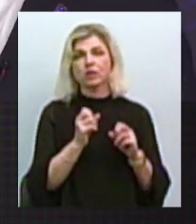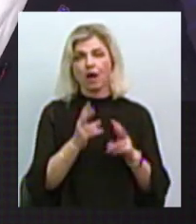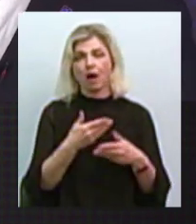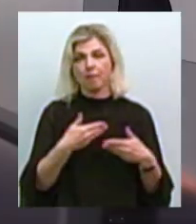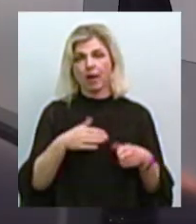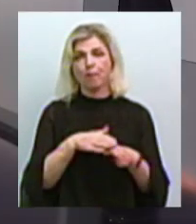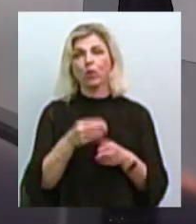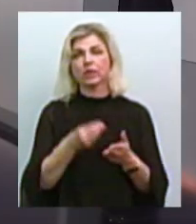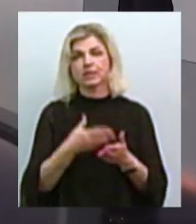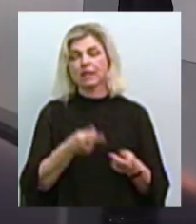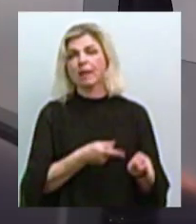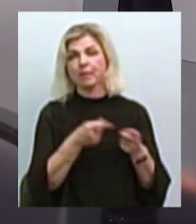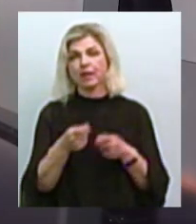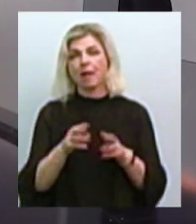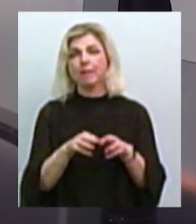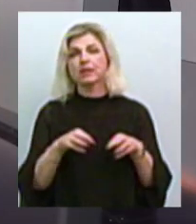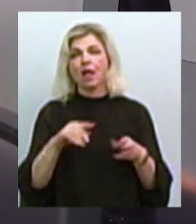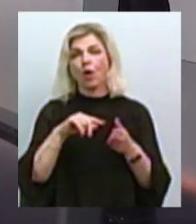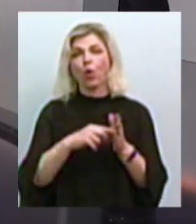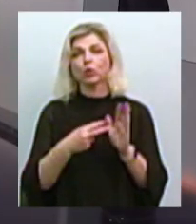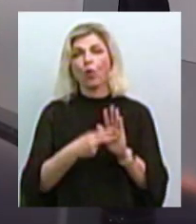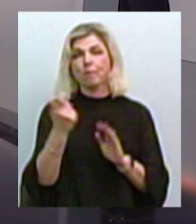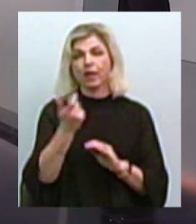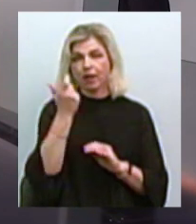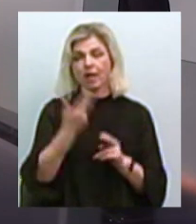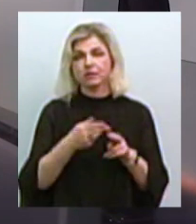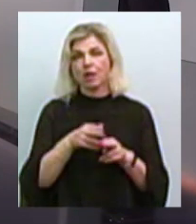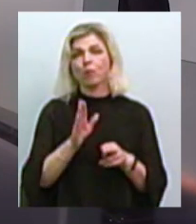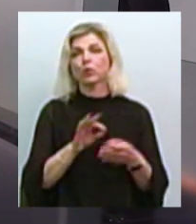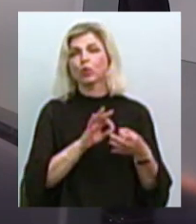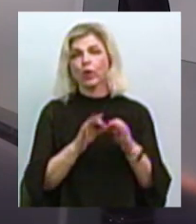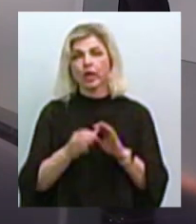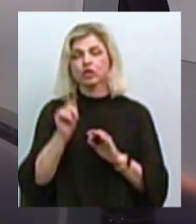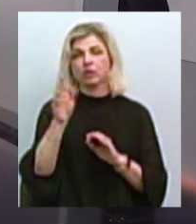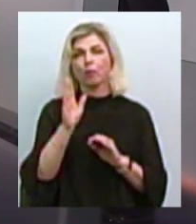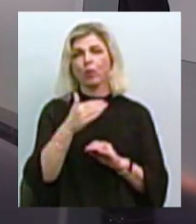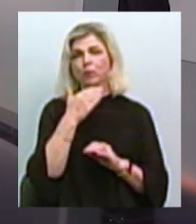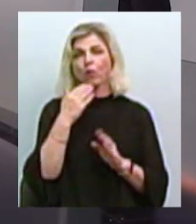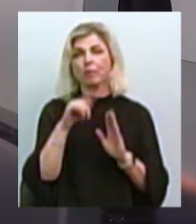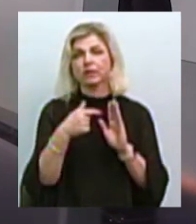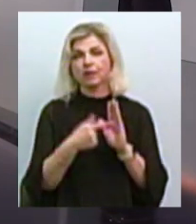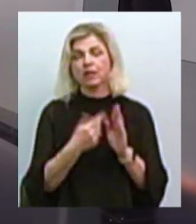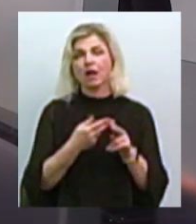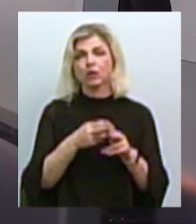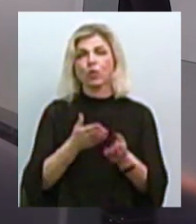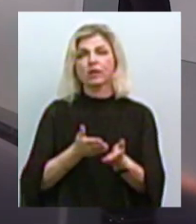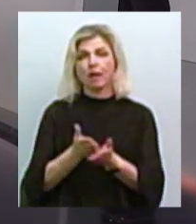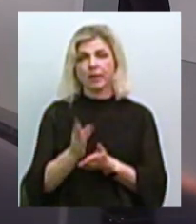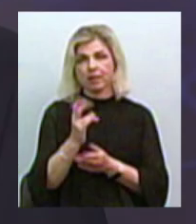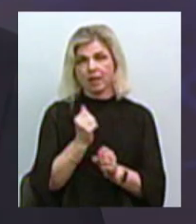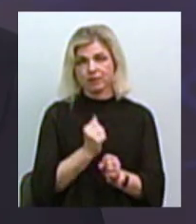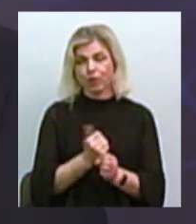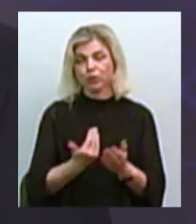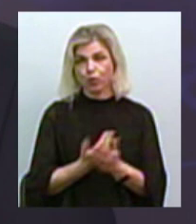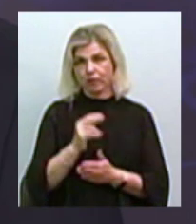повноцінно перейдемо саме в Міністерство економіки, це буде логічно, там будуть вже блок питань, які будуть направлені на створення